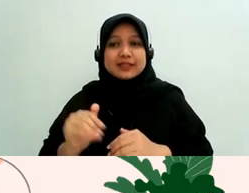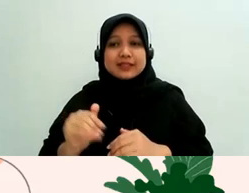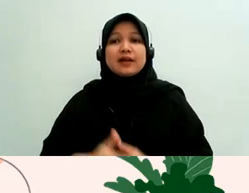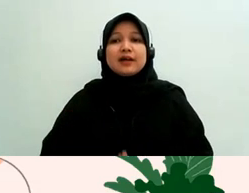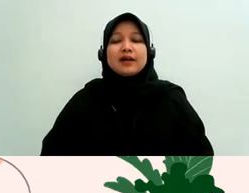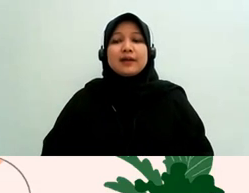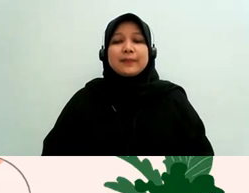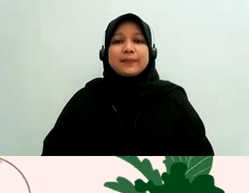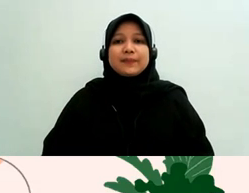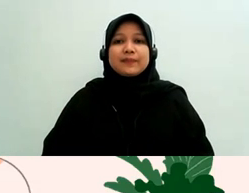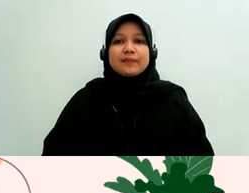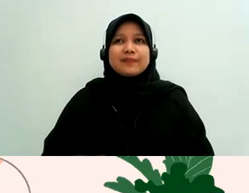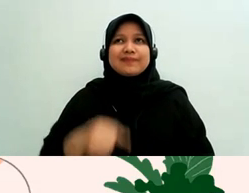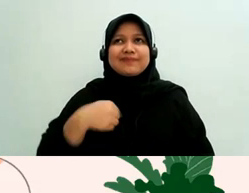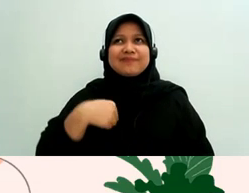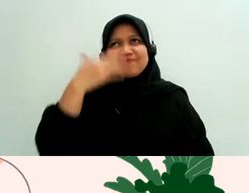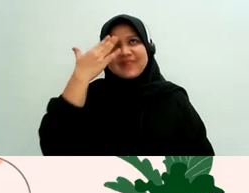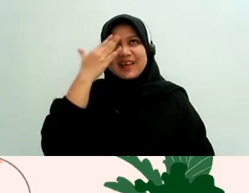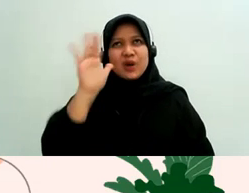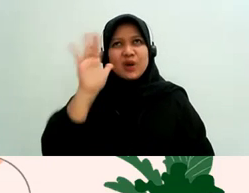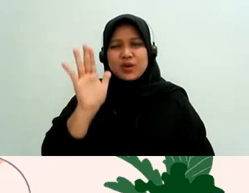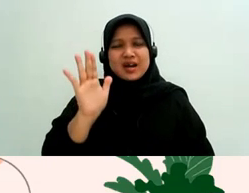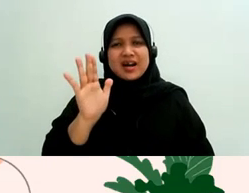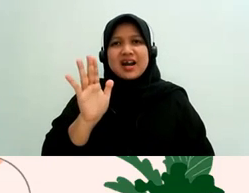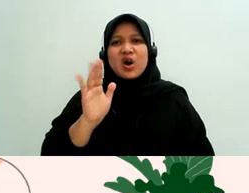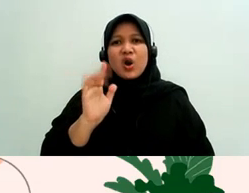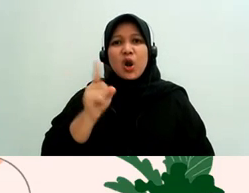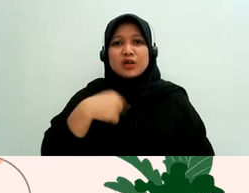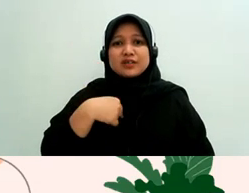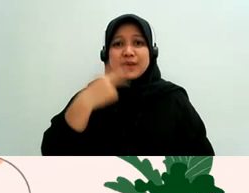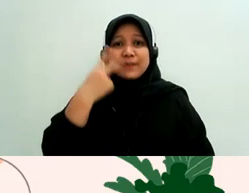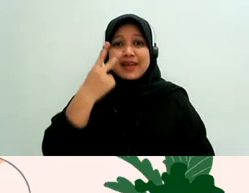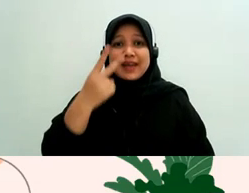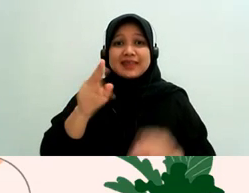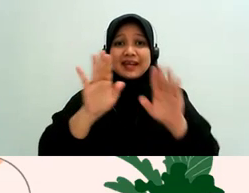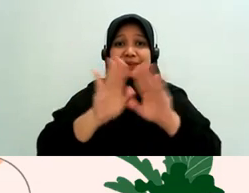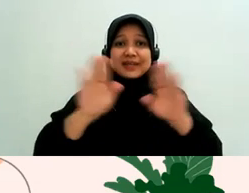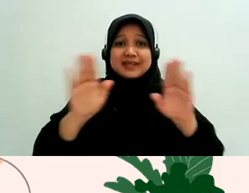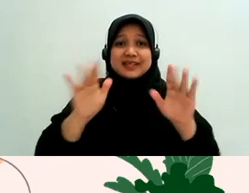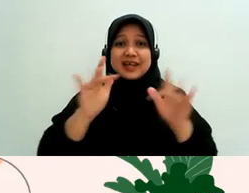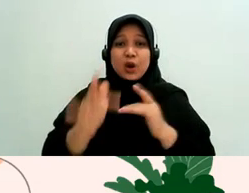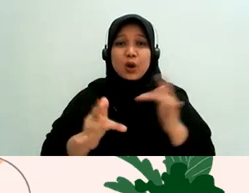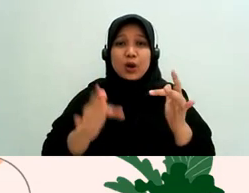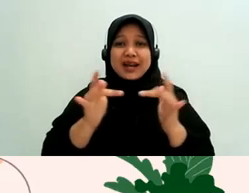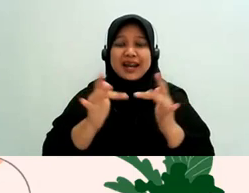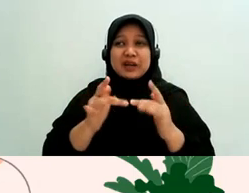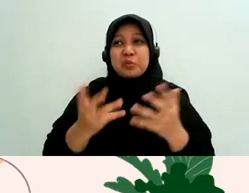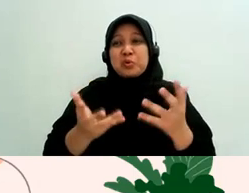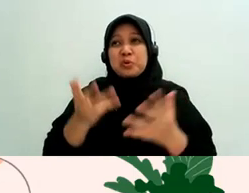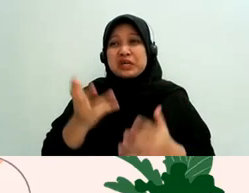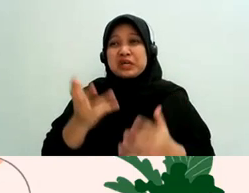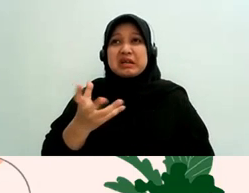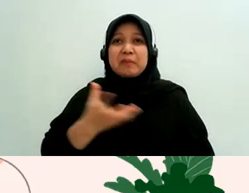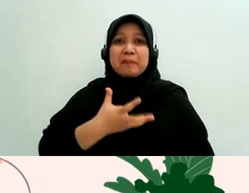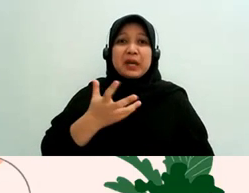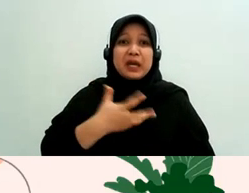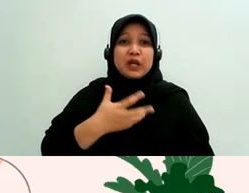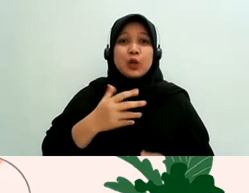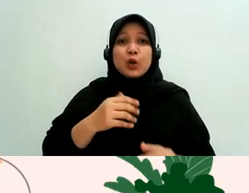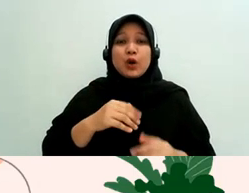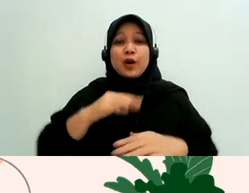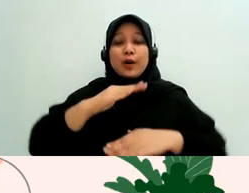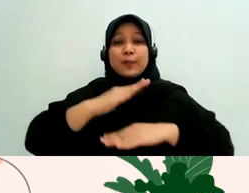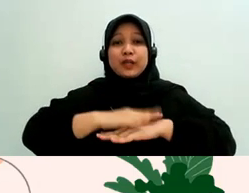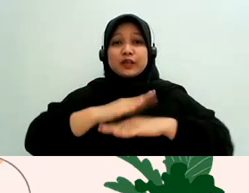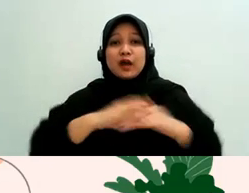saya enggak tahu ya ini juga yang saya amati dari media online mungkin karena pengen cepat dan pengen sangat menarik supaya diklik banyak